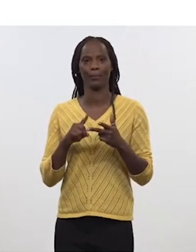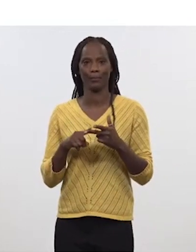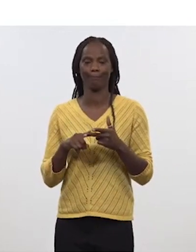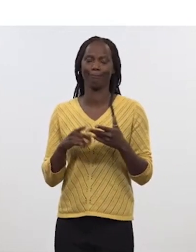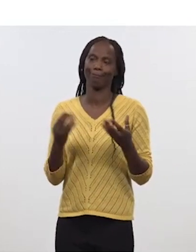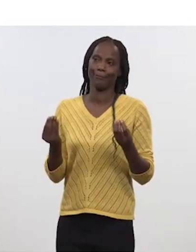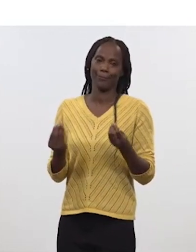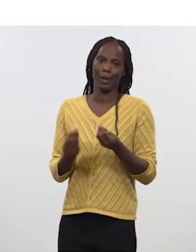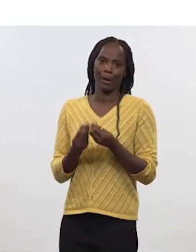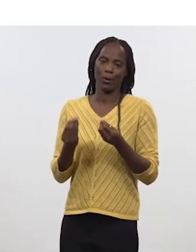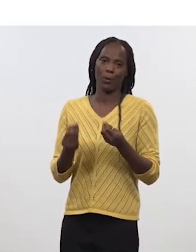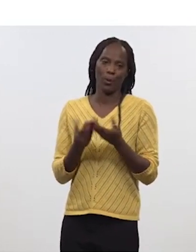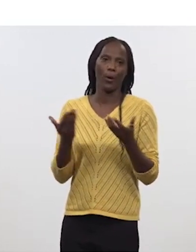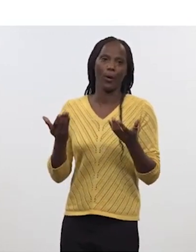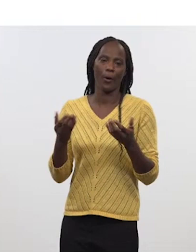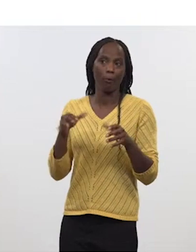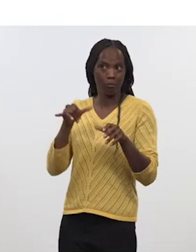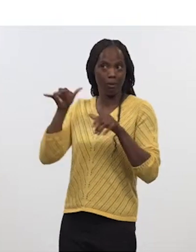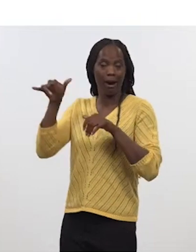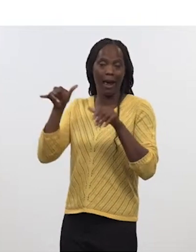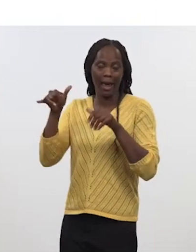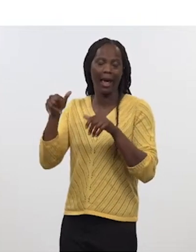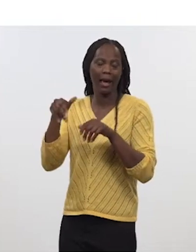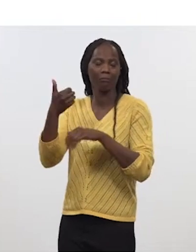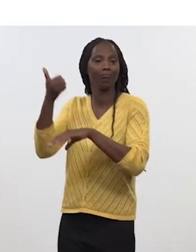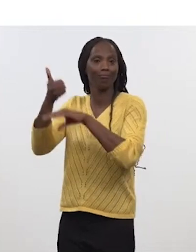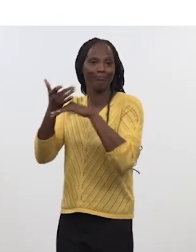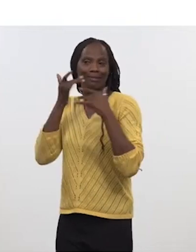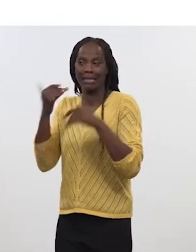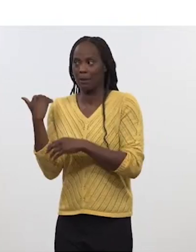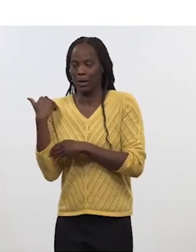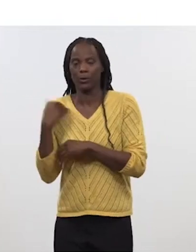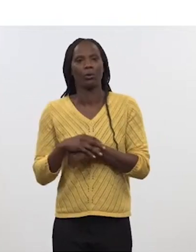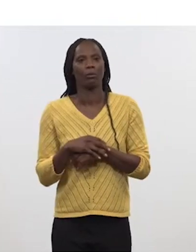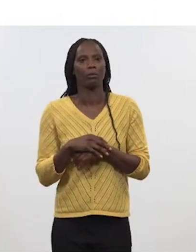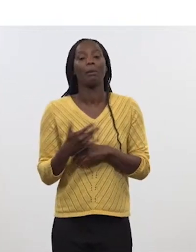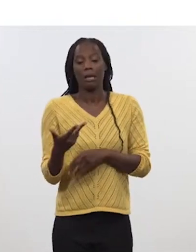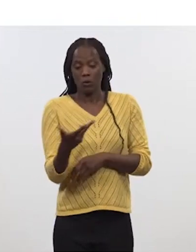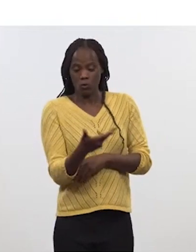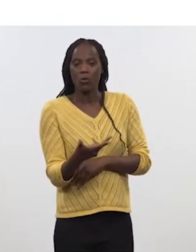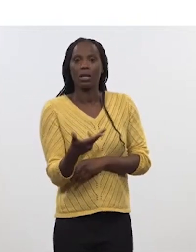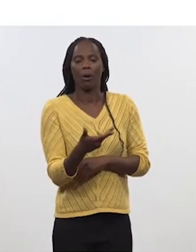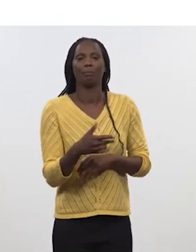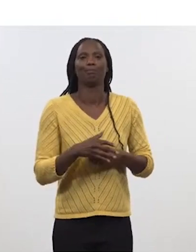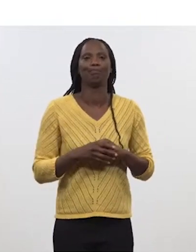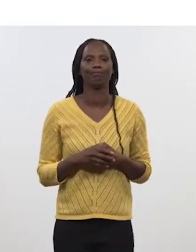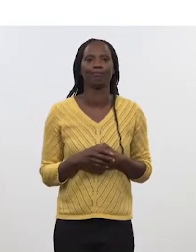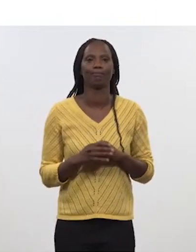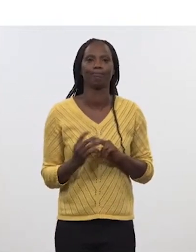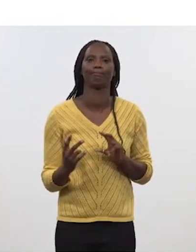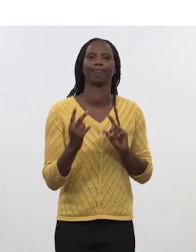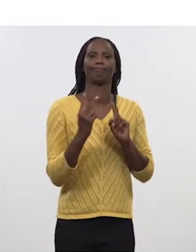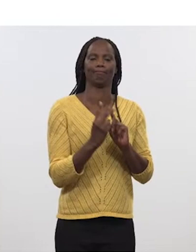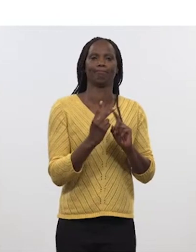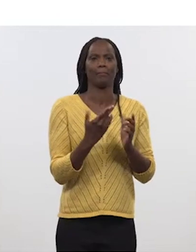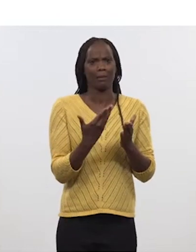quitter mais l'a fait comme chef d'état-major de l'armée de l'air de l'espace c'est de reprendre au fond toutes les fonctions alors ça c'est pas la